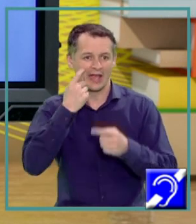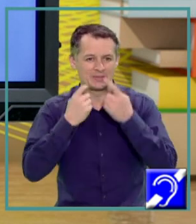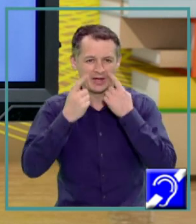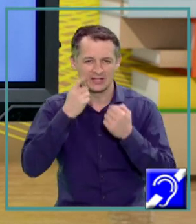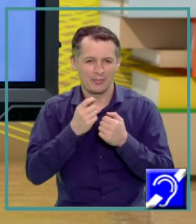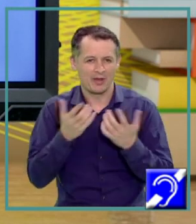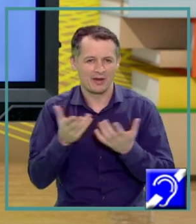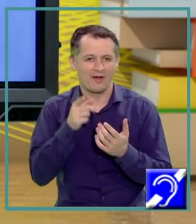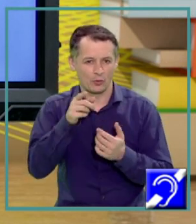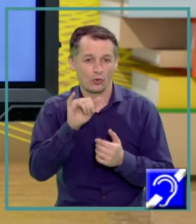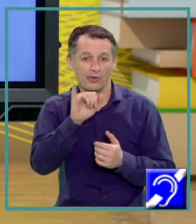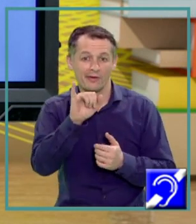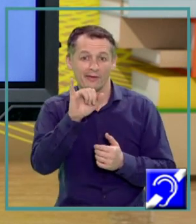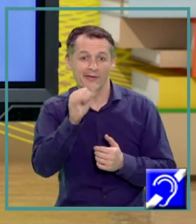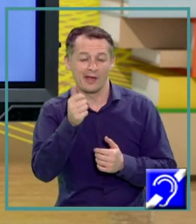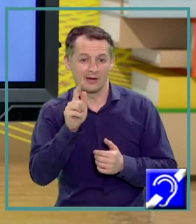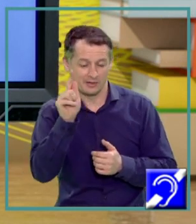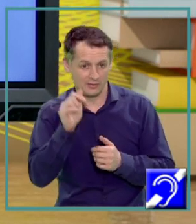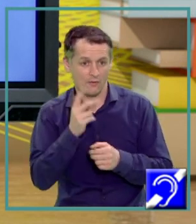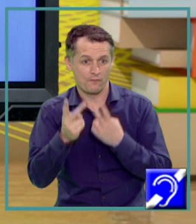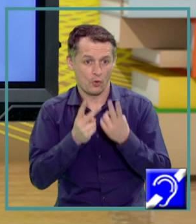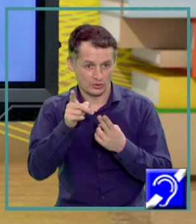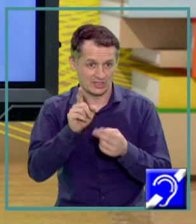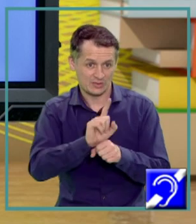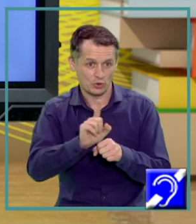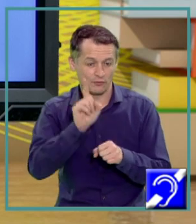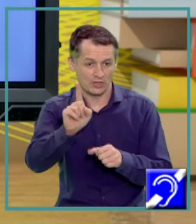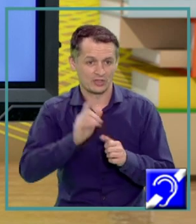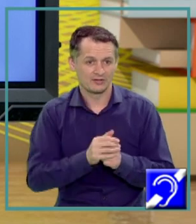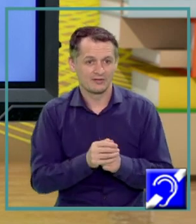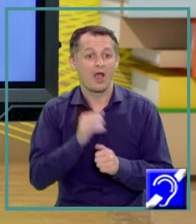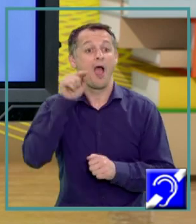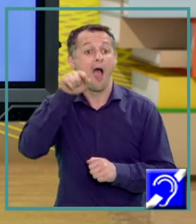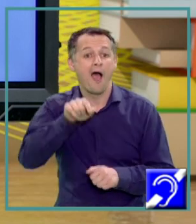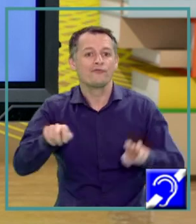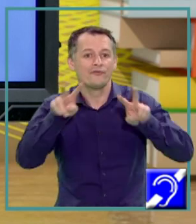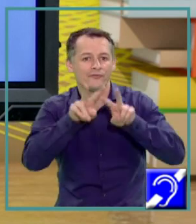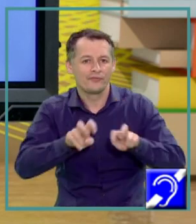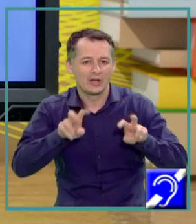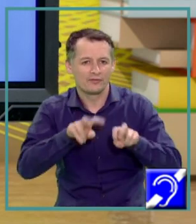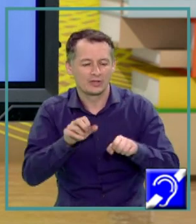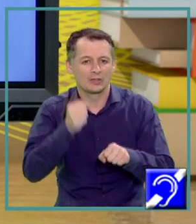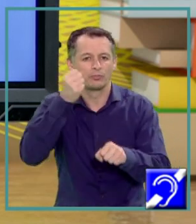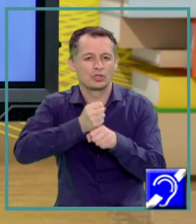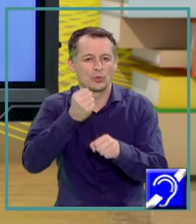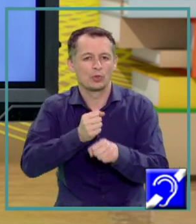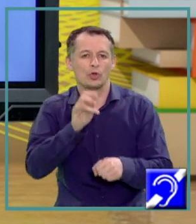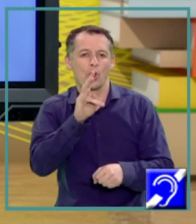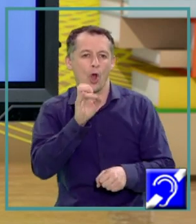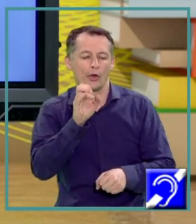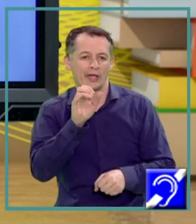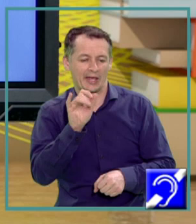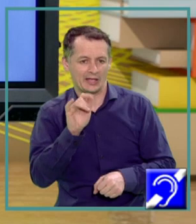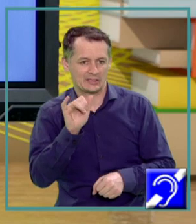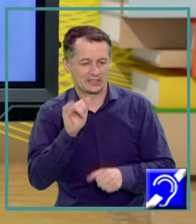-o Young folosind dispozitivul respectiv a verificat principiul lui Huygens și a